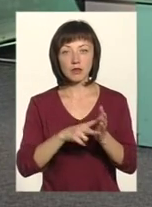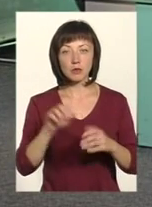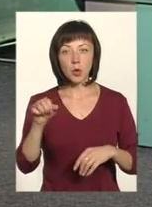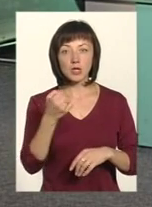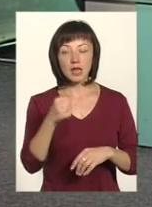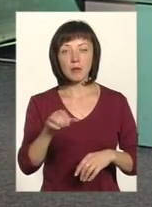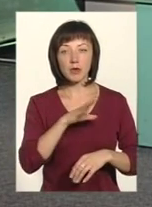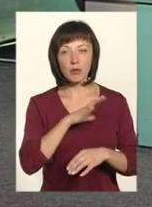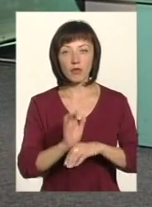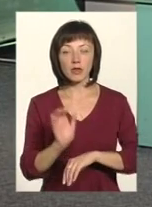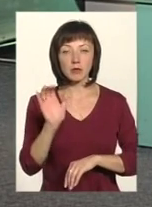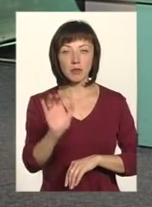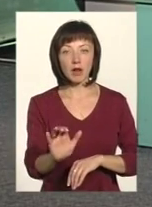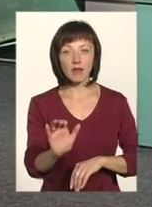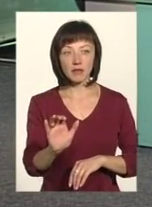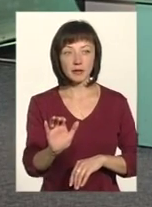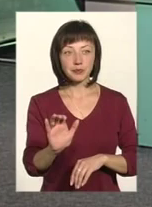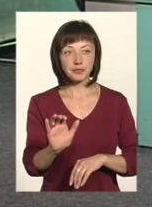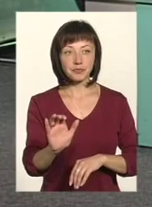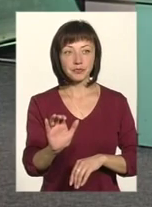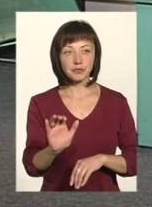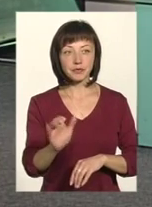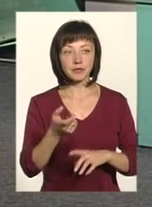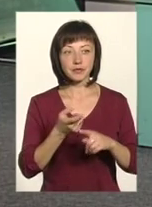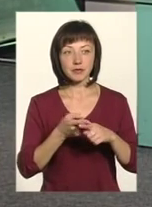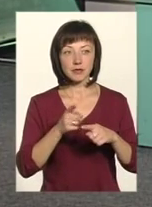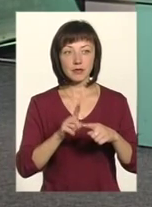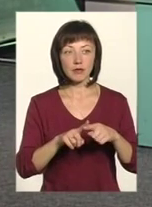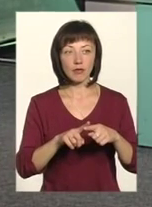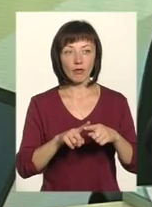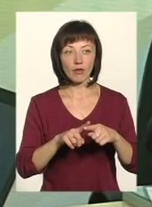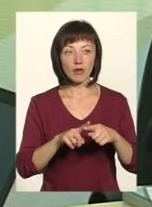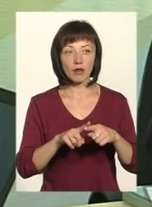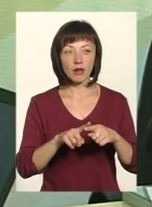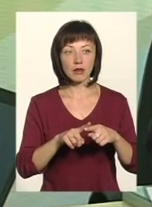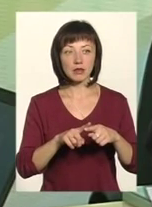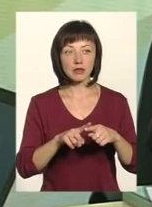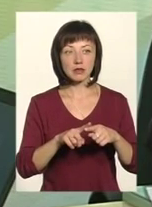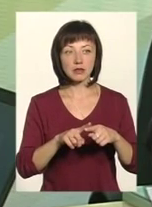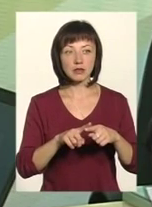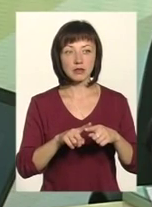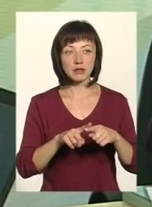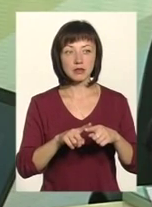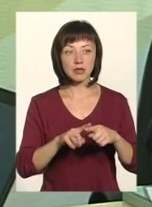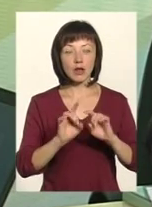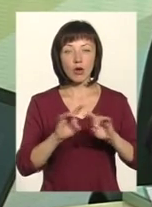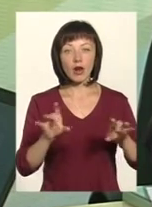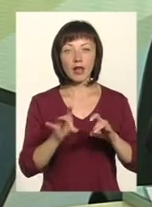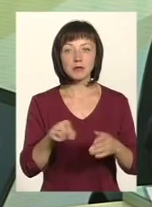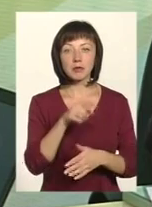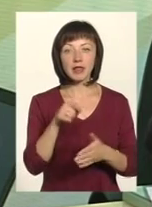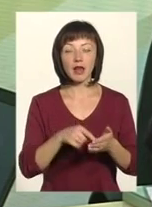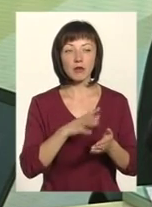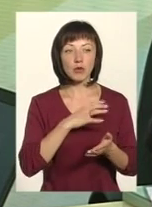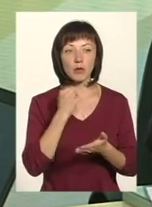відправлений в дані поважні інституції, обумовлюючи і окреслюючи питання, що воно було